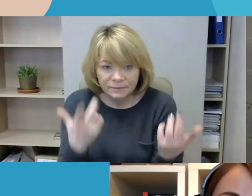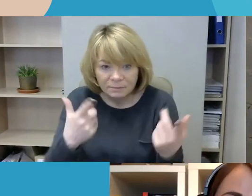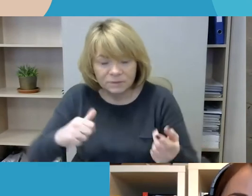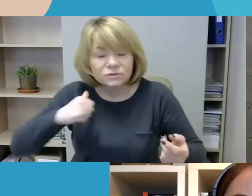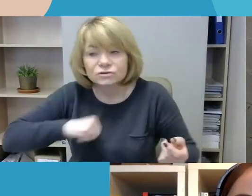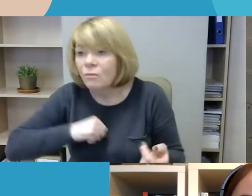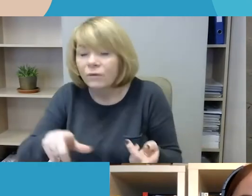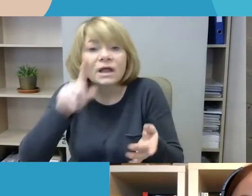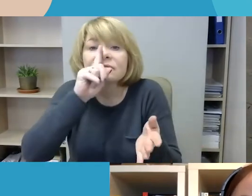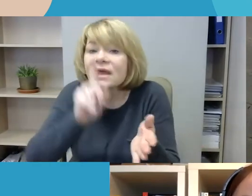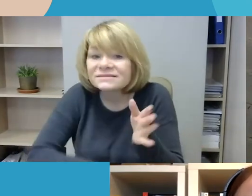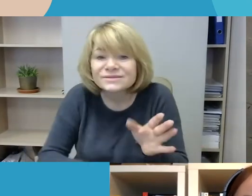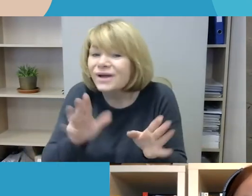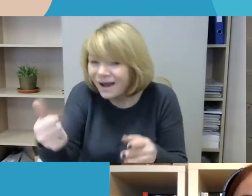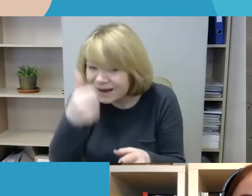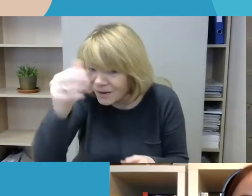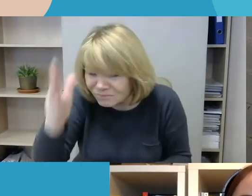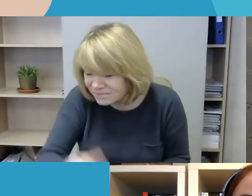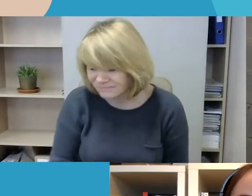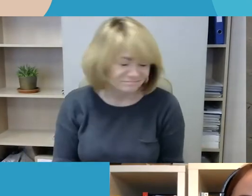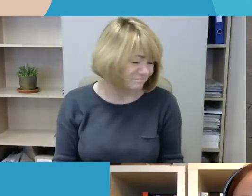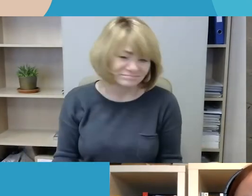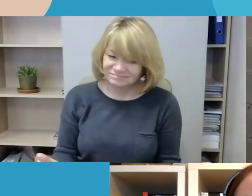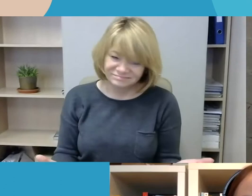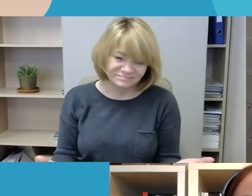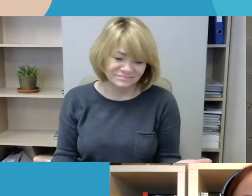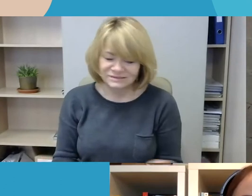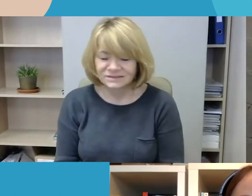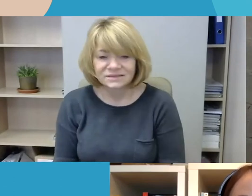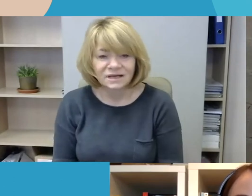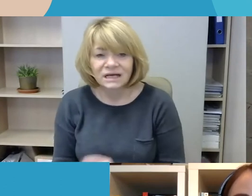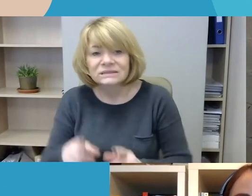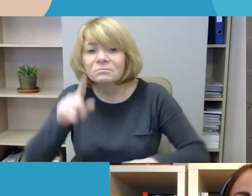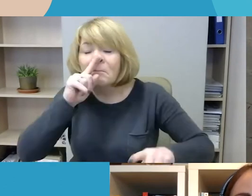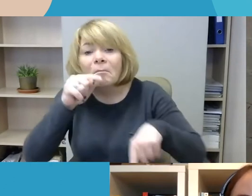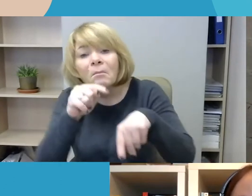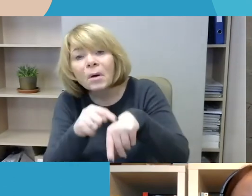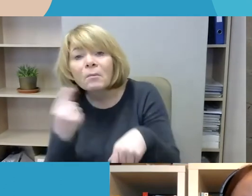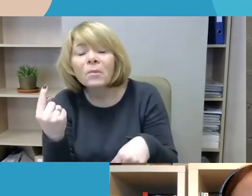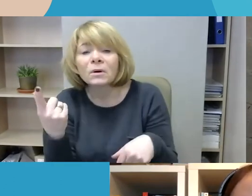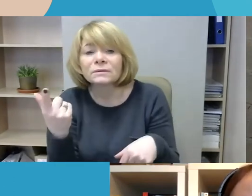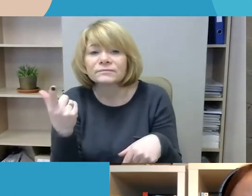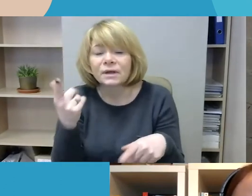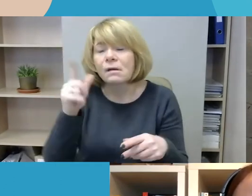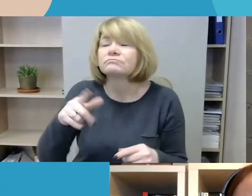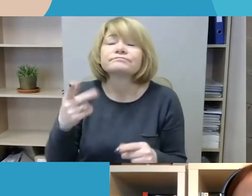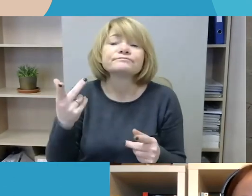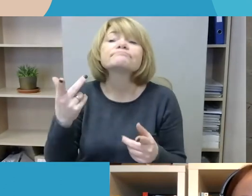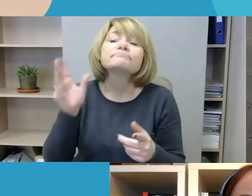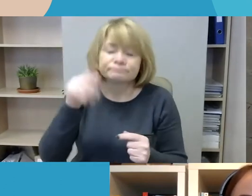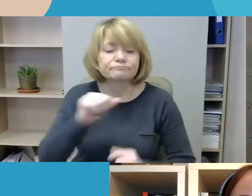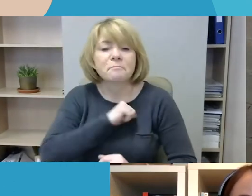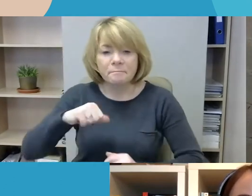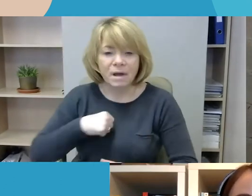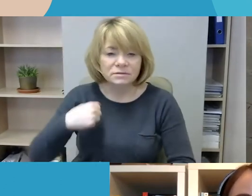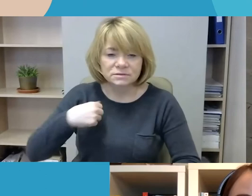nors bus daroma, jeigu jie krypsi tiesiai su kas institucijas, kai kuriais atvejais imasi spręsti situacijas patys, kad